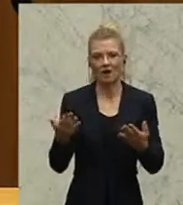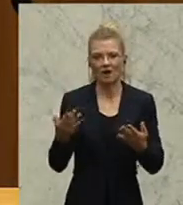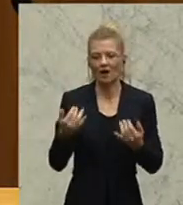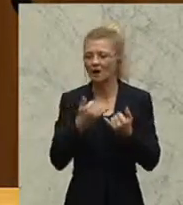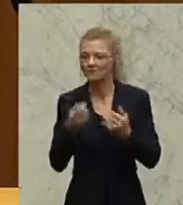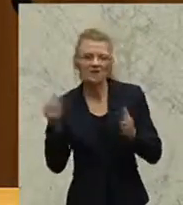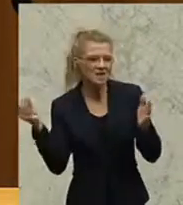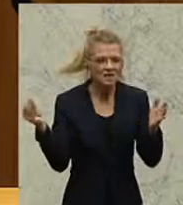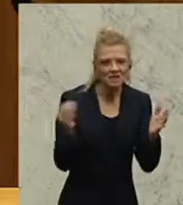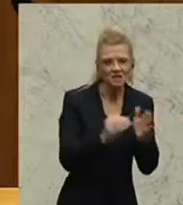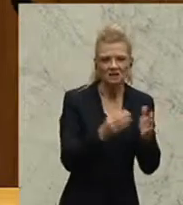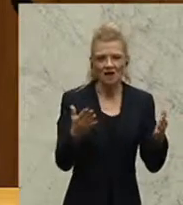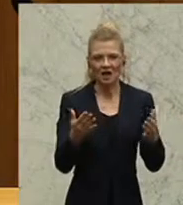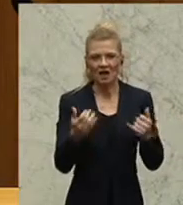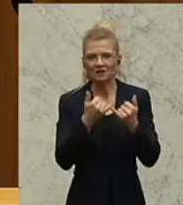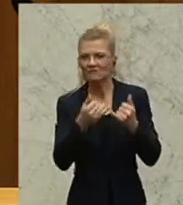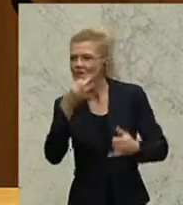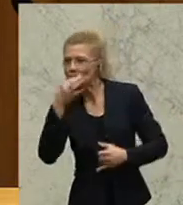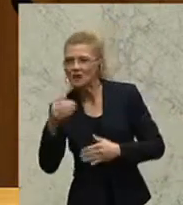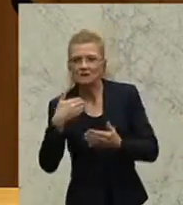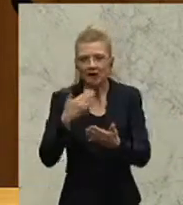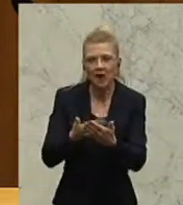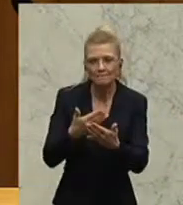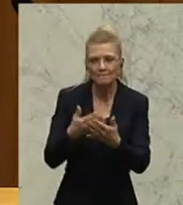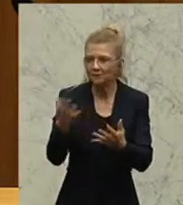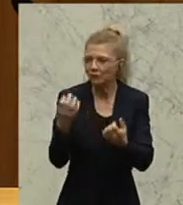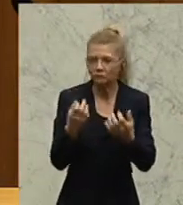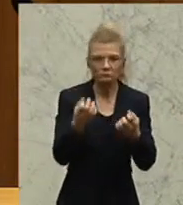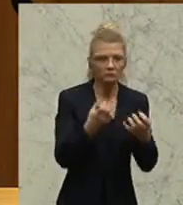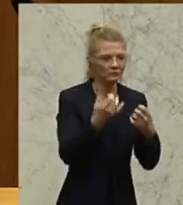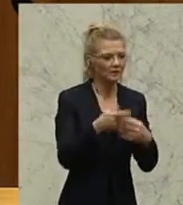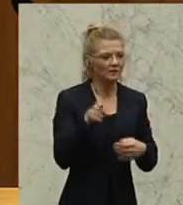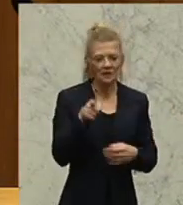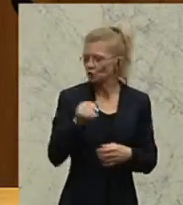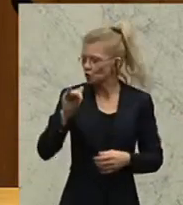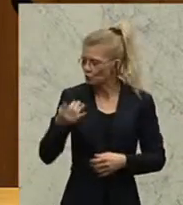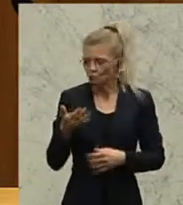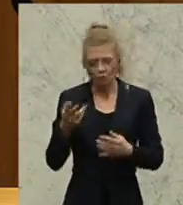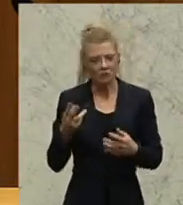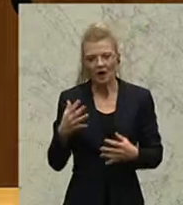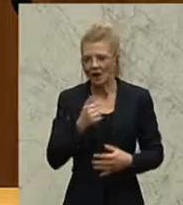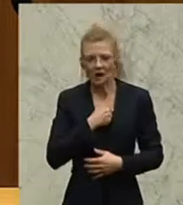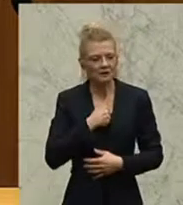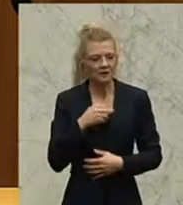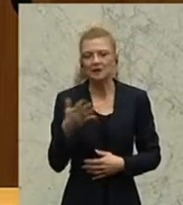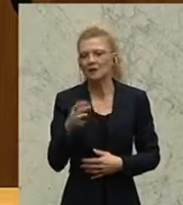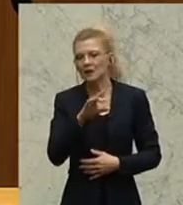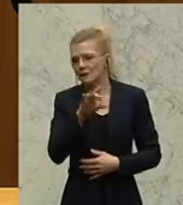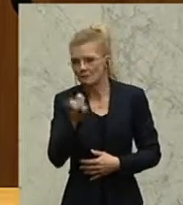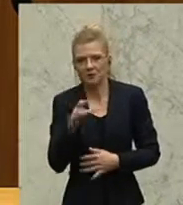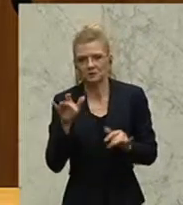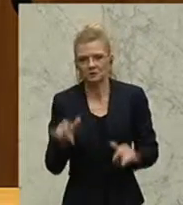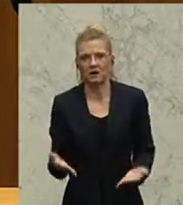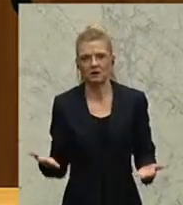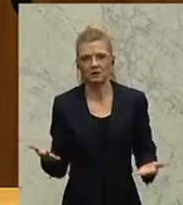Inserate setzen, den Bestbieter sozusagen erwirken, dass das endlich einmal Platz greifen muss. Entschuldigen Sie, Platz greifen muss.